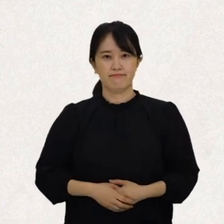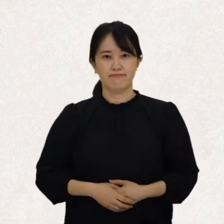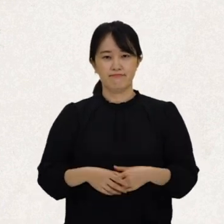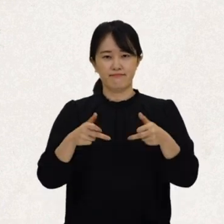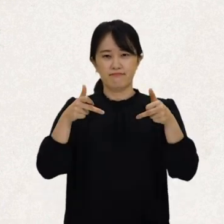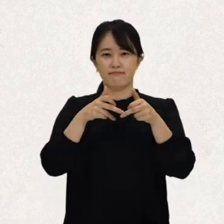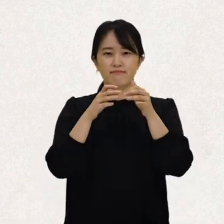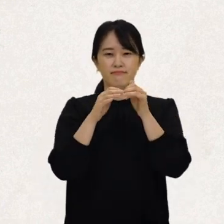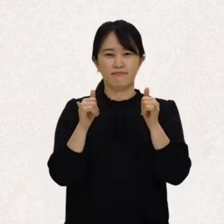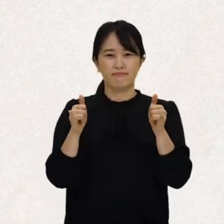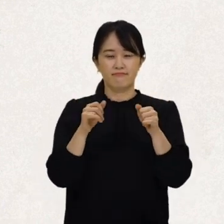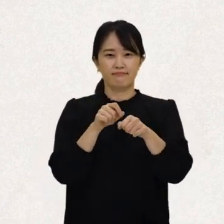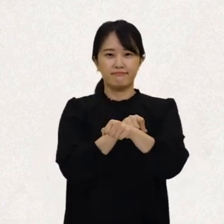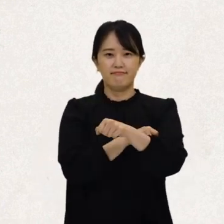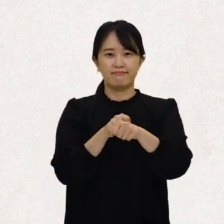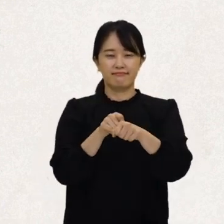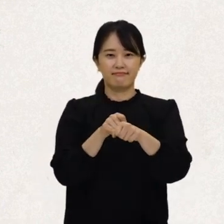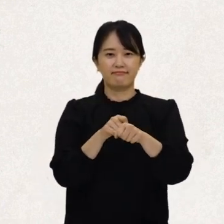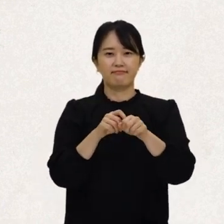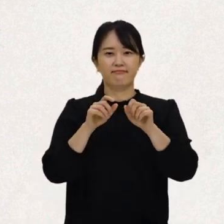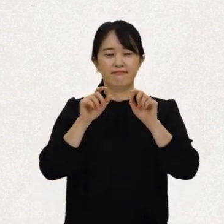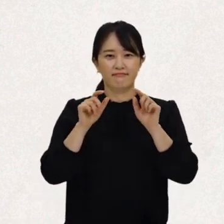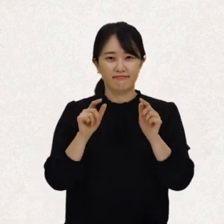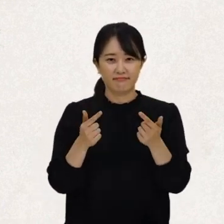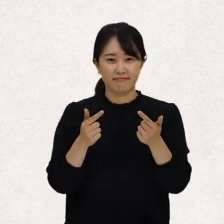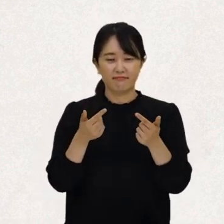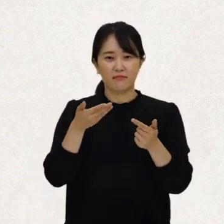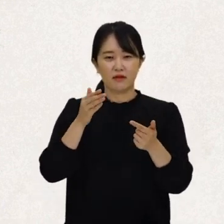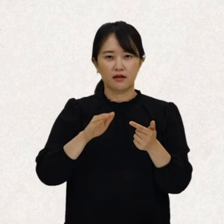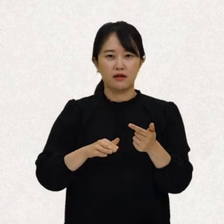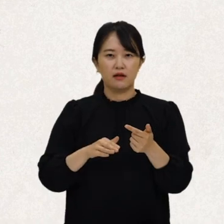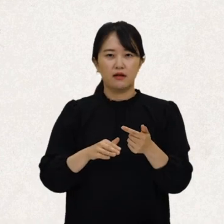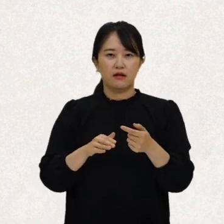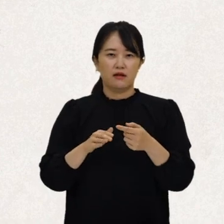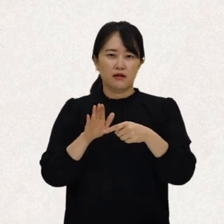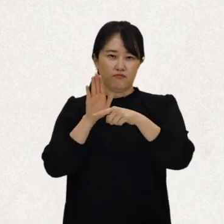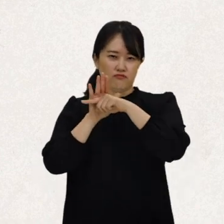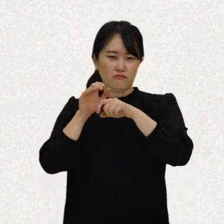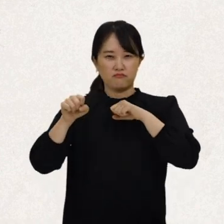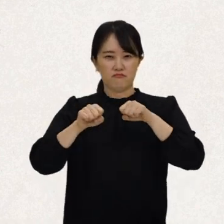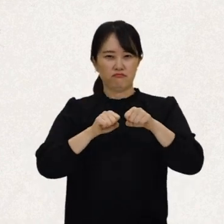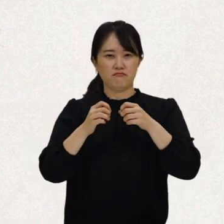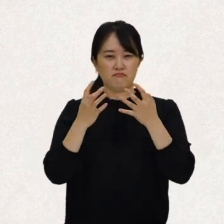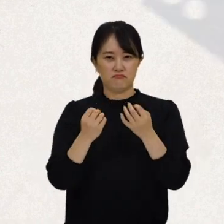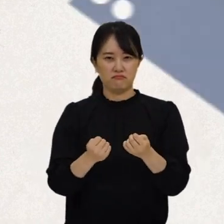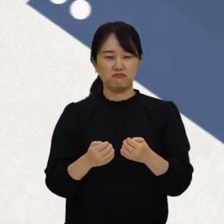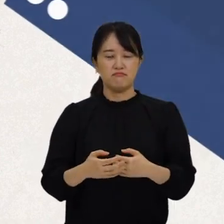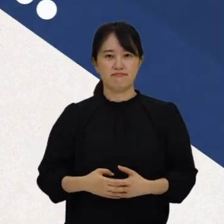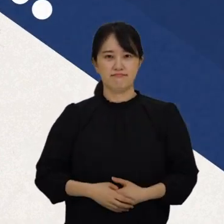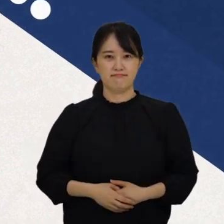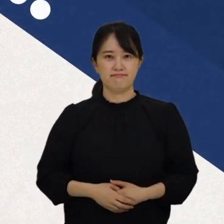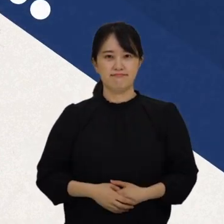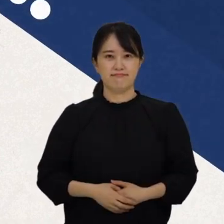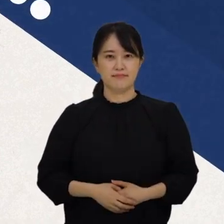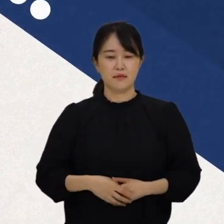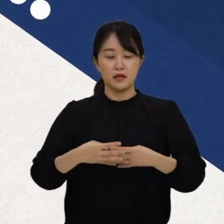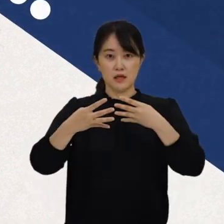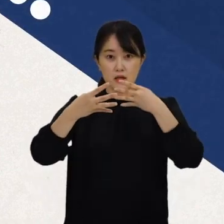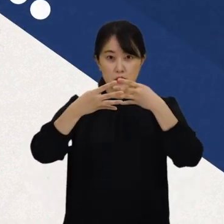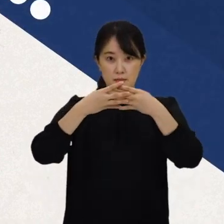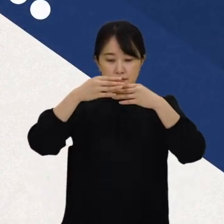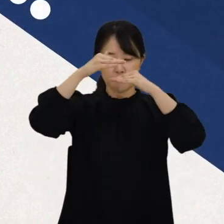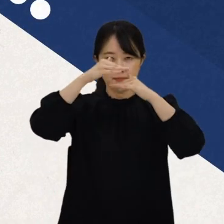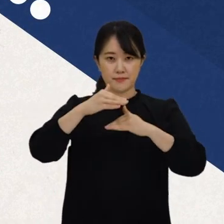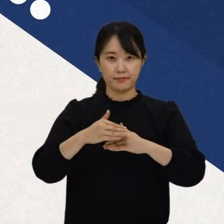장애인은 특별한 대상이 아님에도 이런 부당한 대우들이 있어 왔기 때문에 유엔 장애인권리협약을